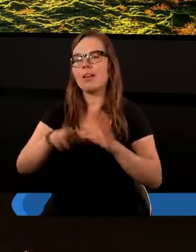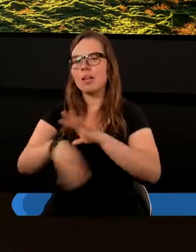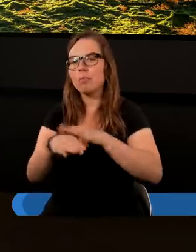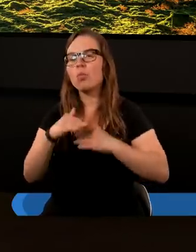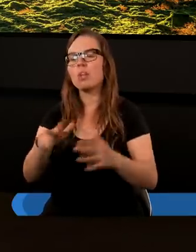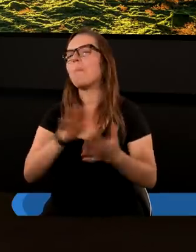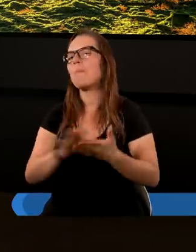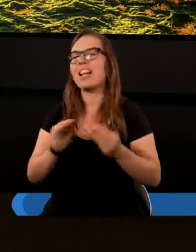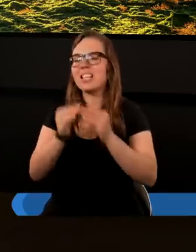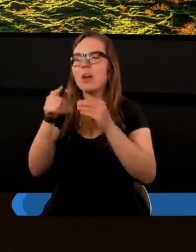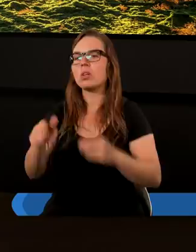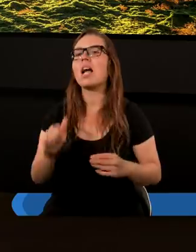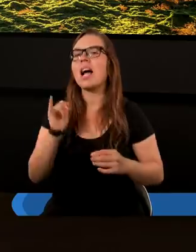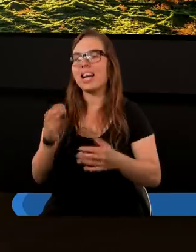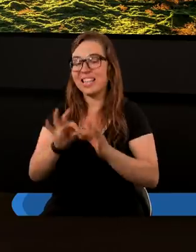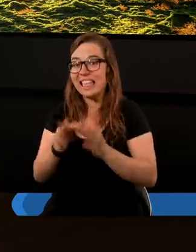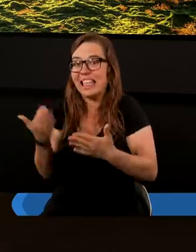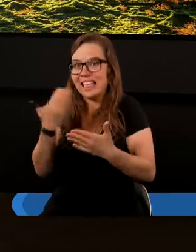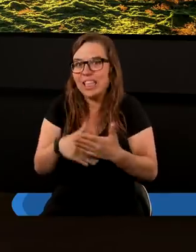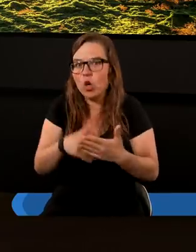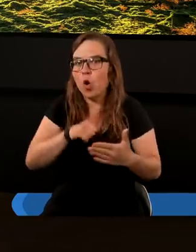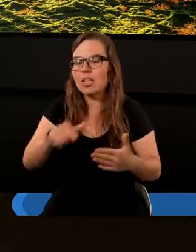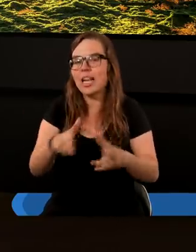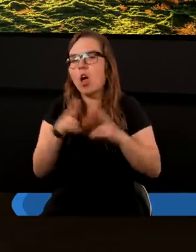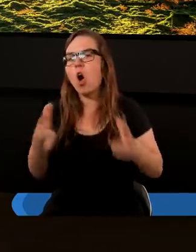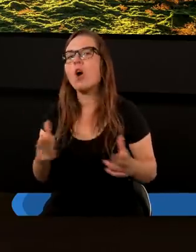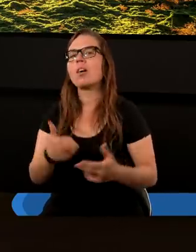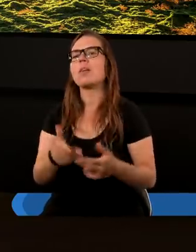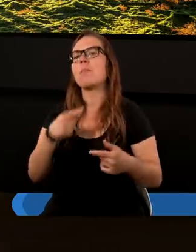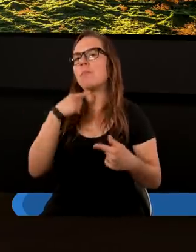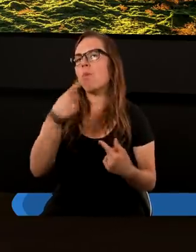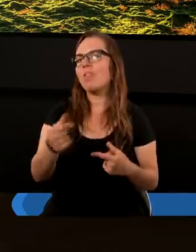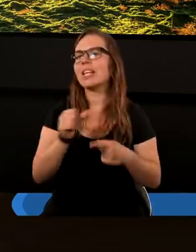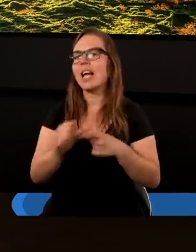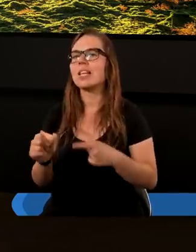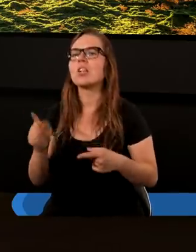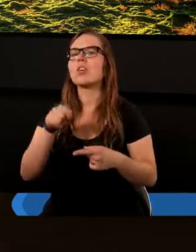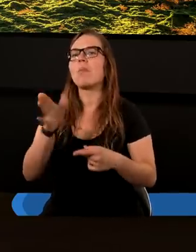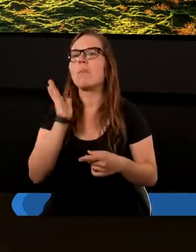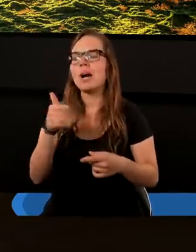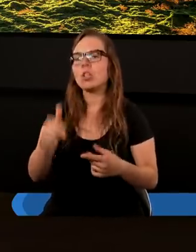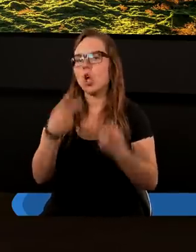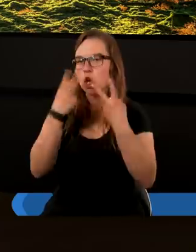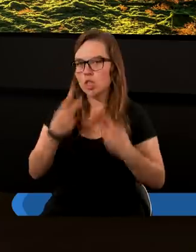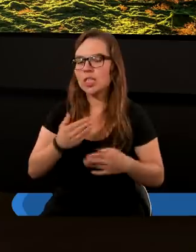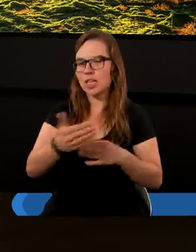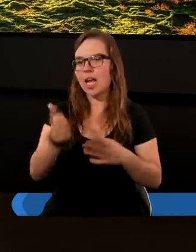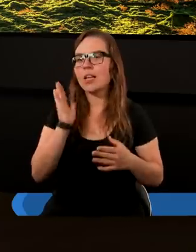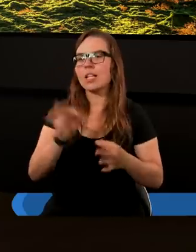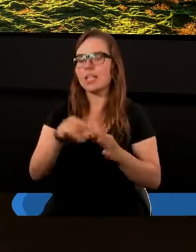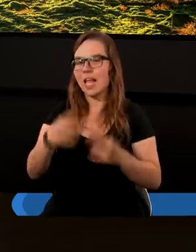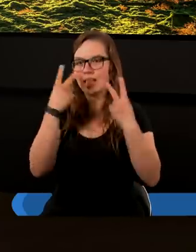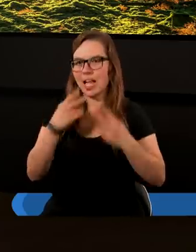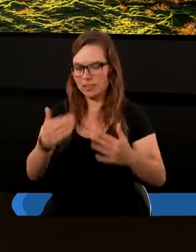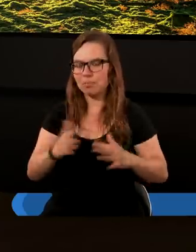bezkształtnej. A gdy skończy się ten okres, to jest powiedziane, że będziemy to czytać. Nawet te